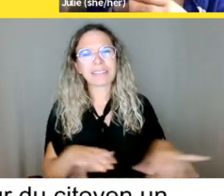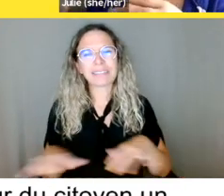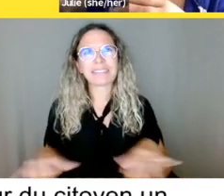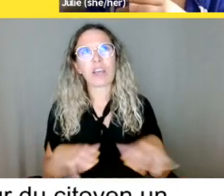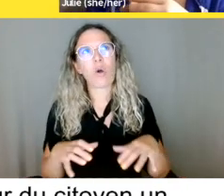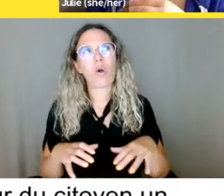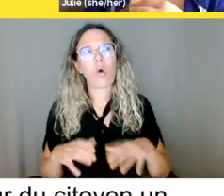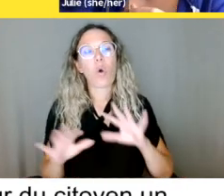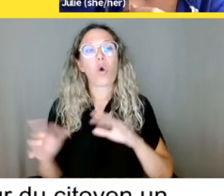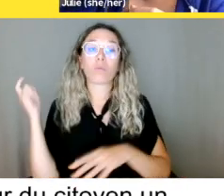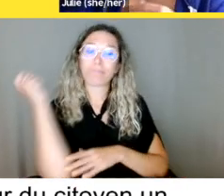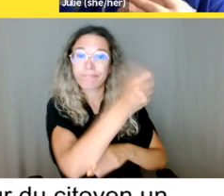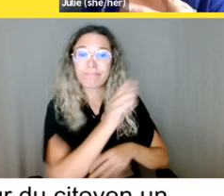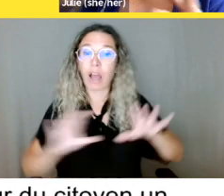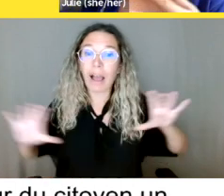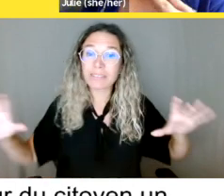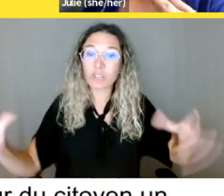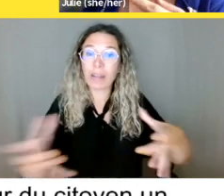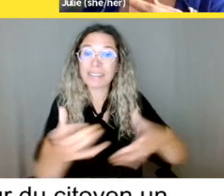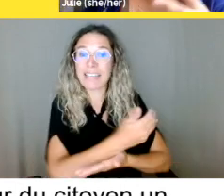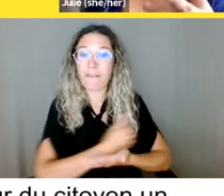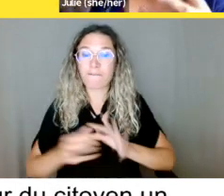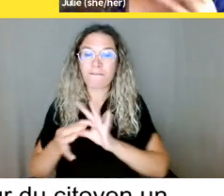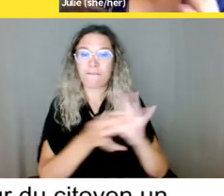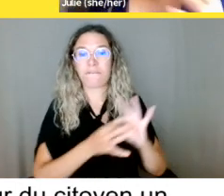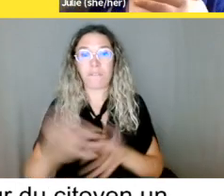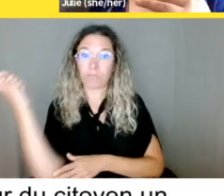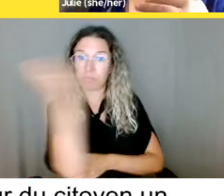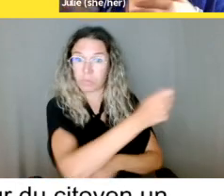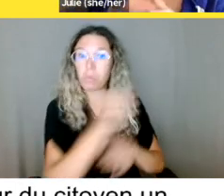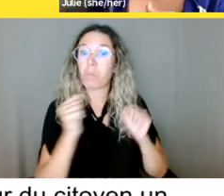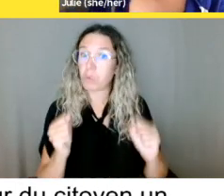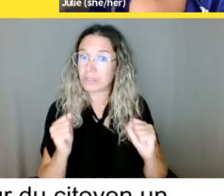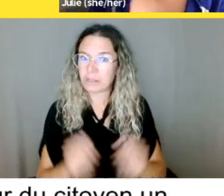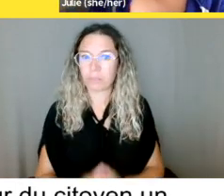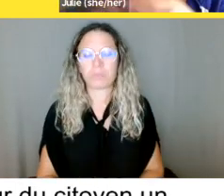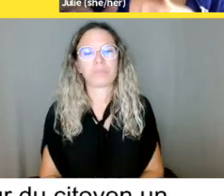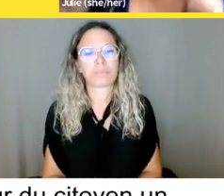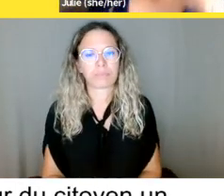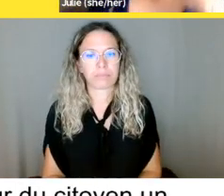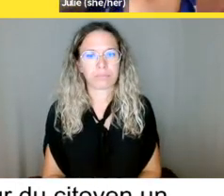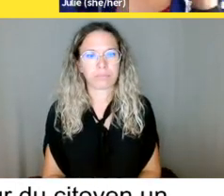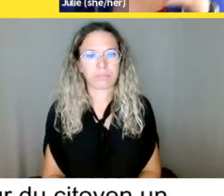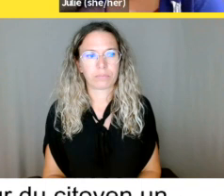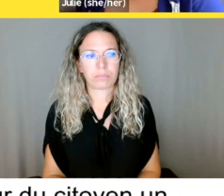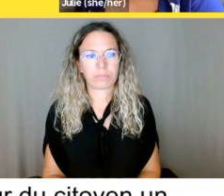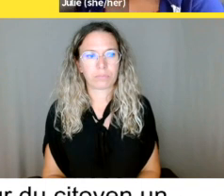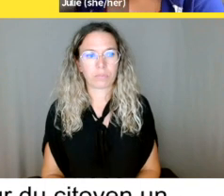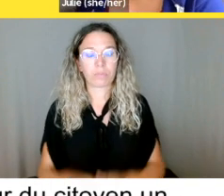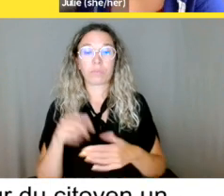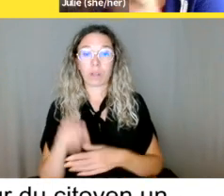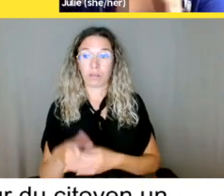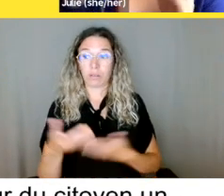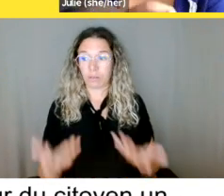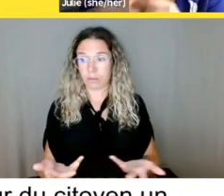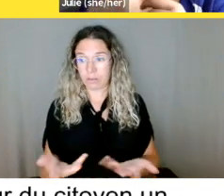pour ça, en effet, c'est des avocats, des avocates qui vont être engagés parce que c'est une action collective au Québec,